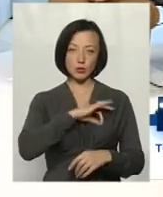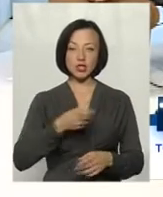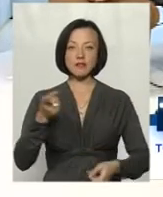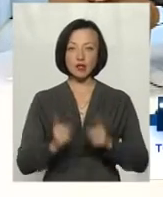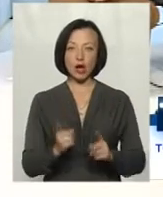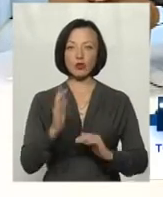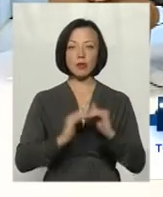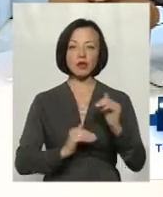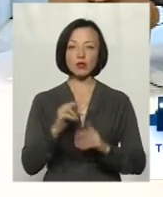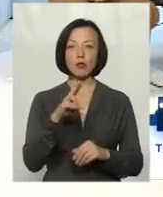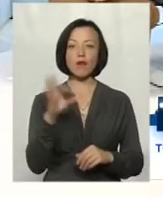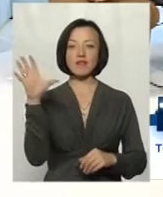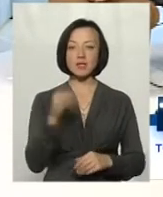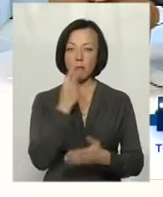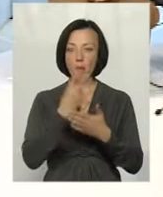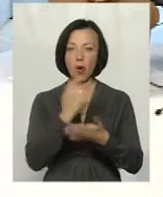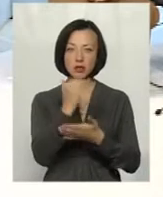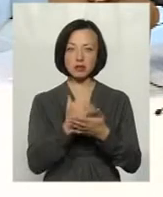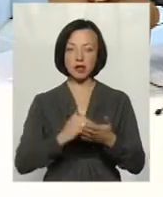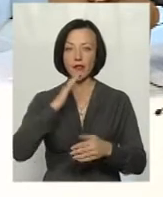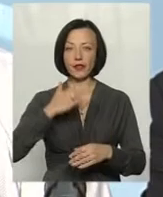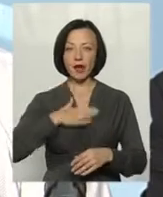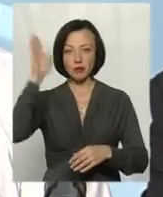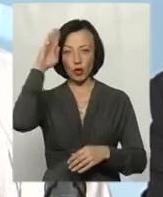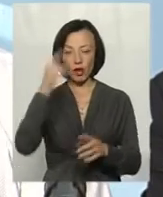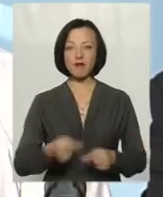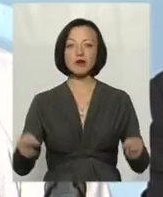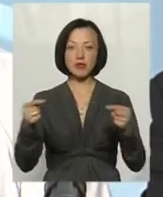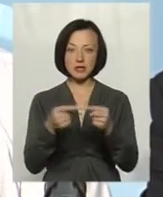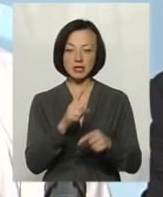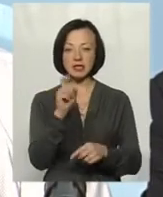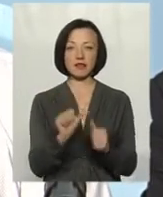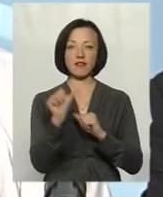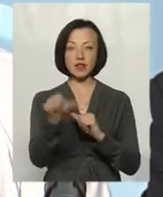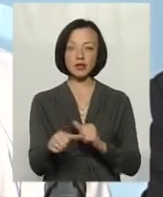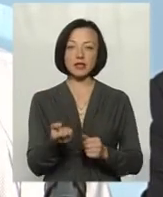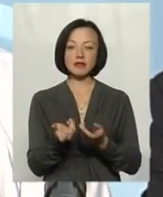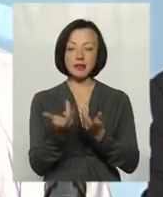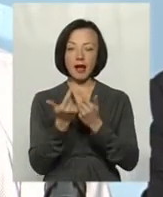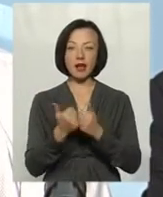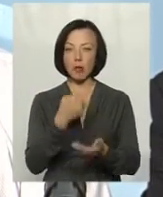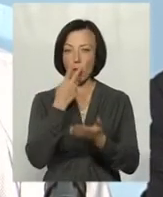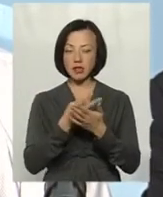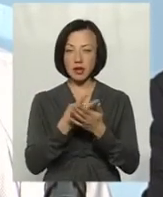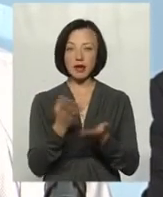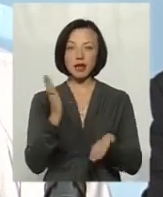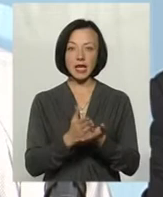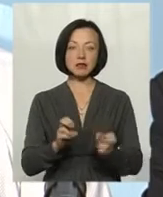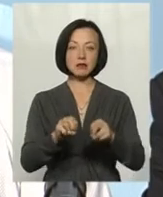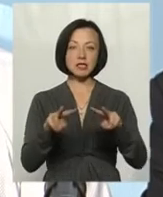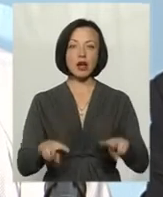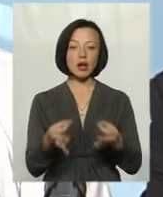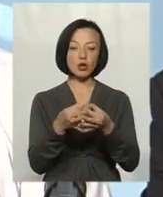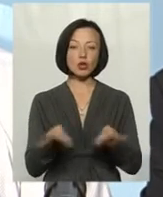Звичайно, практично, по всіх показниках наша вода відповідає. За виключенням є декілька показників, на яких є спеціальний